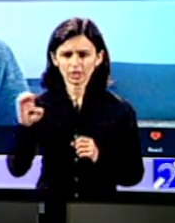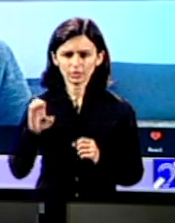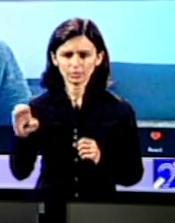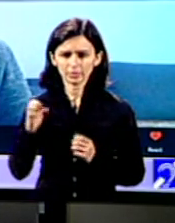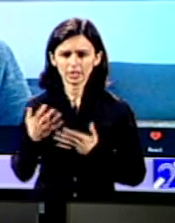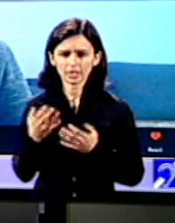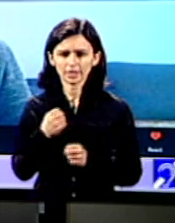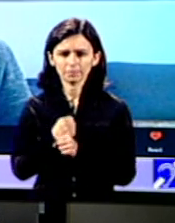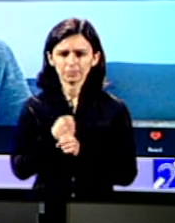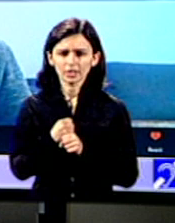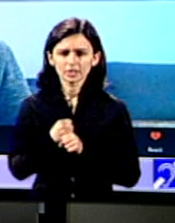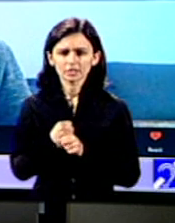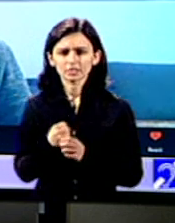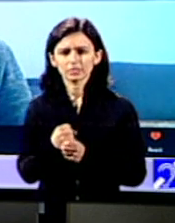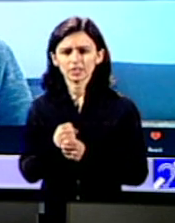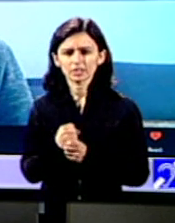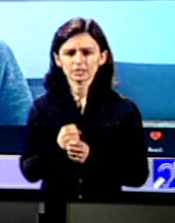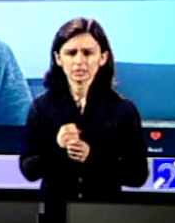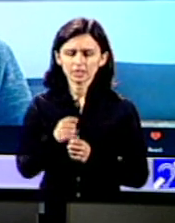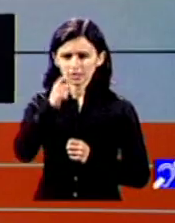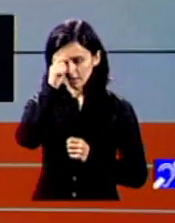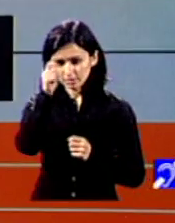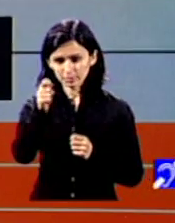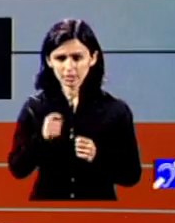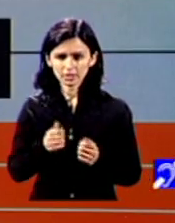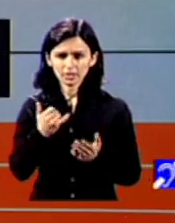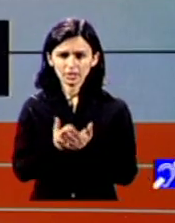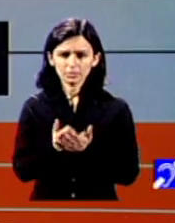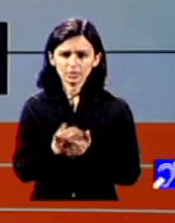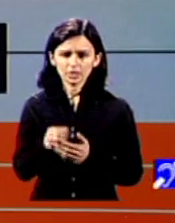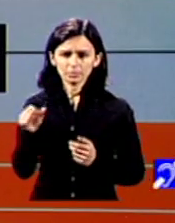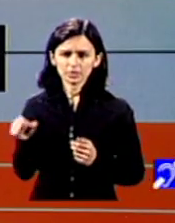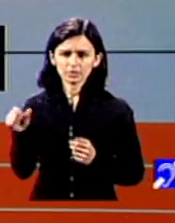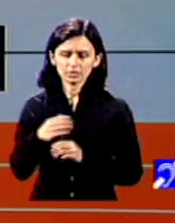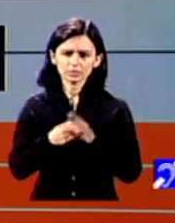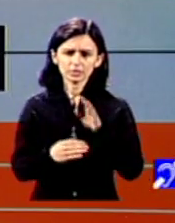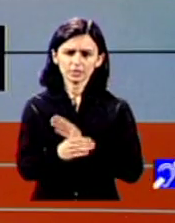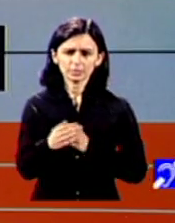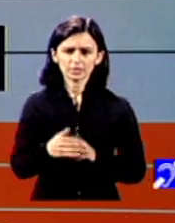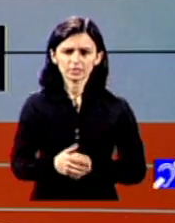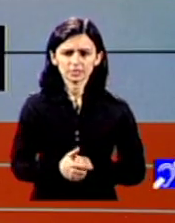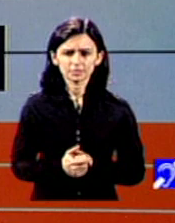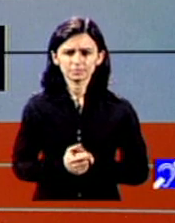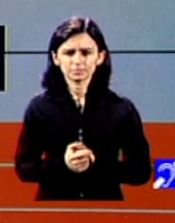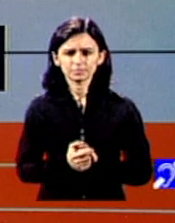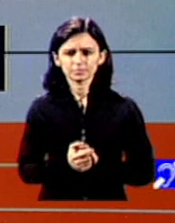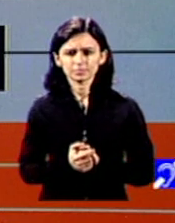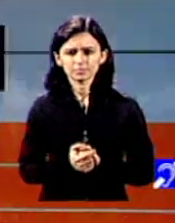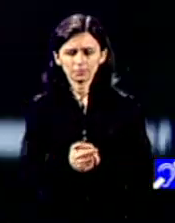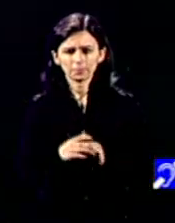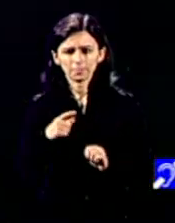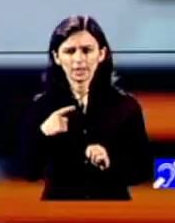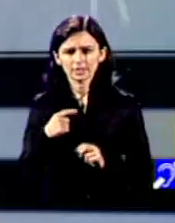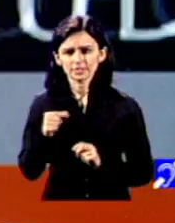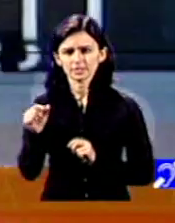facă să ducă la o respectare a drepturilor persoanelor cu dizabilități Sunt subiecte turbulente în anumite zone ale